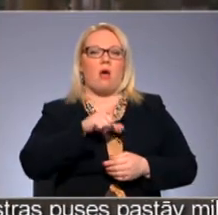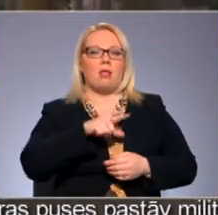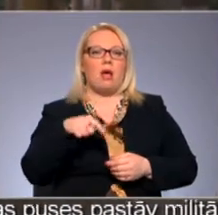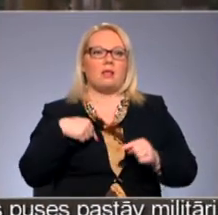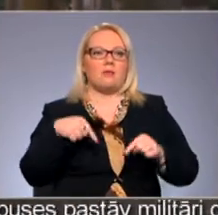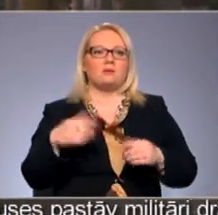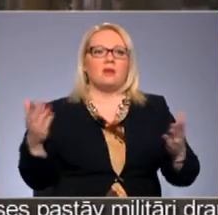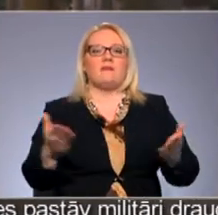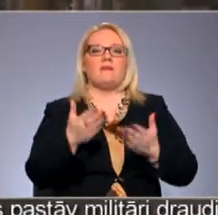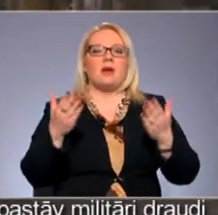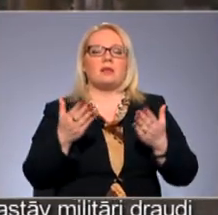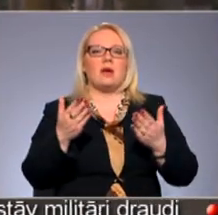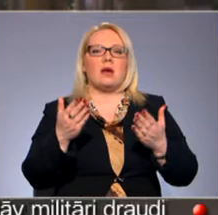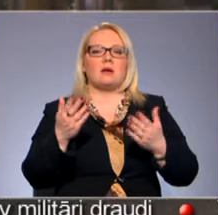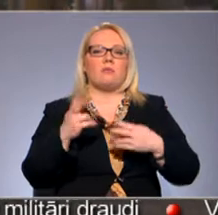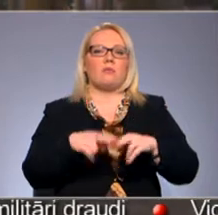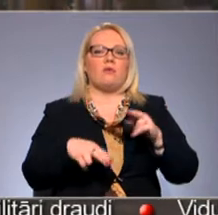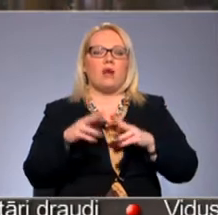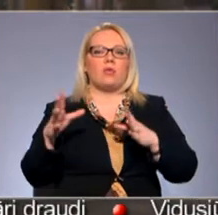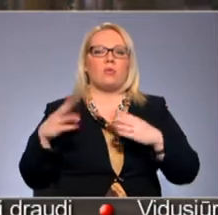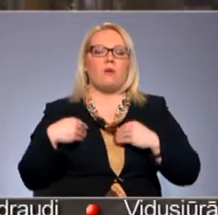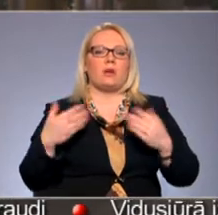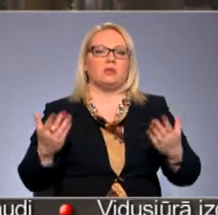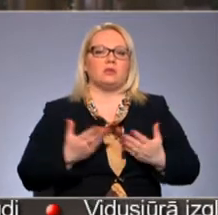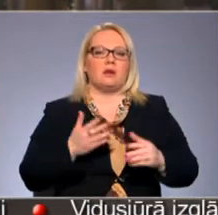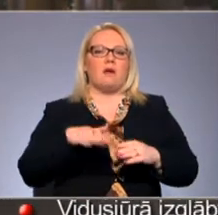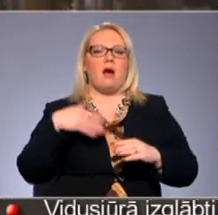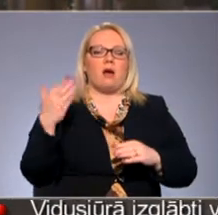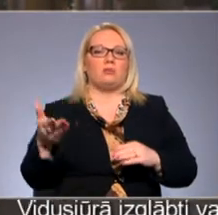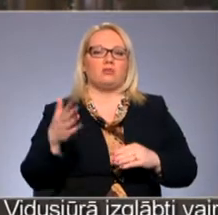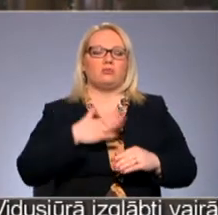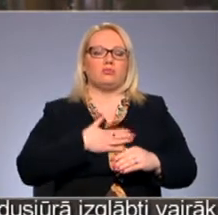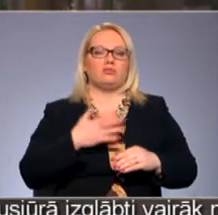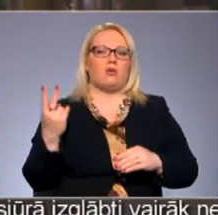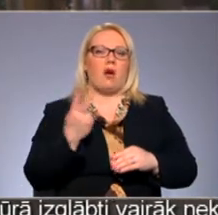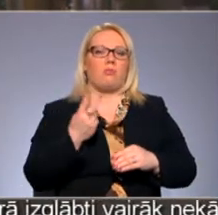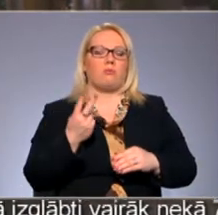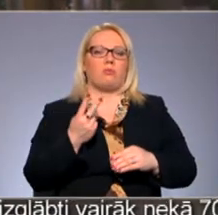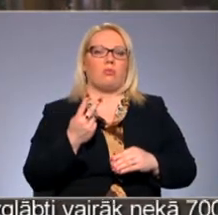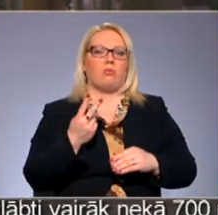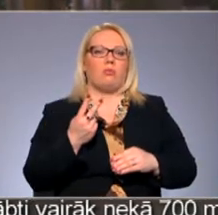Mums ir vieglāk būvēt to kopīgo dzīvi ārpus mūsu abu